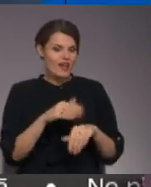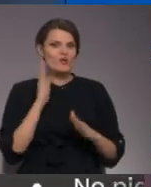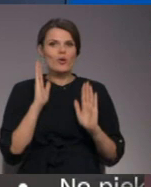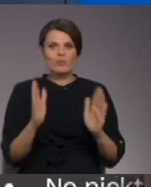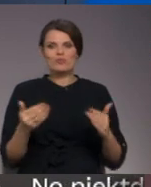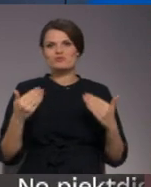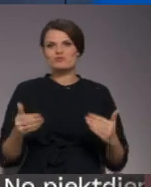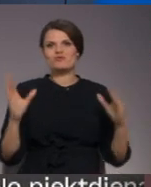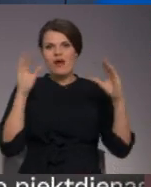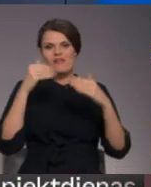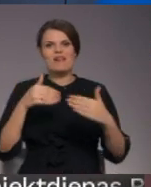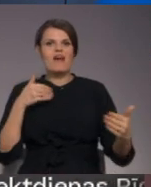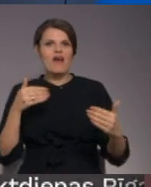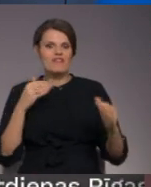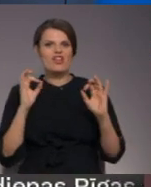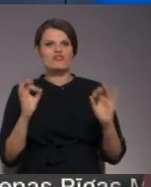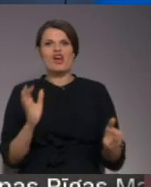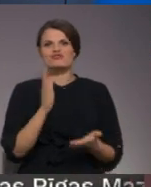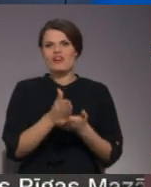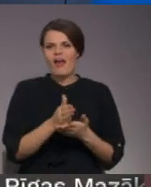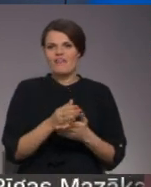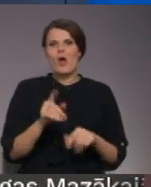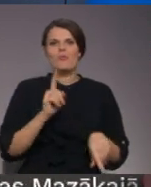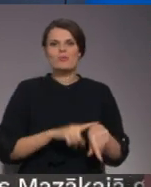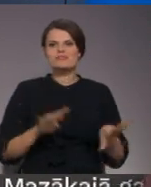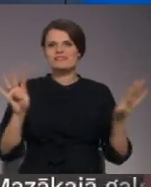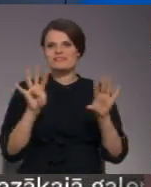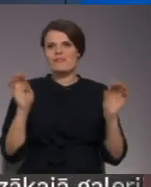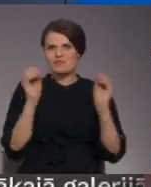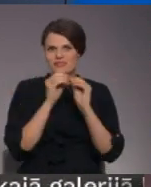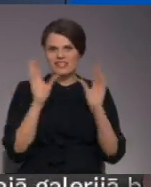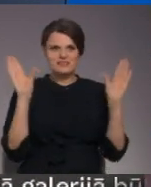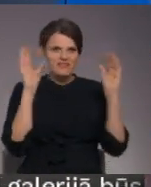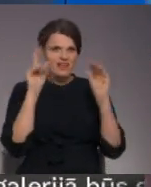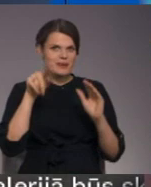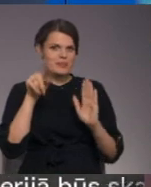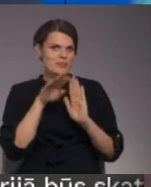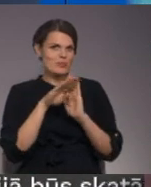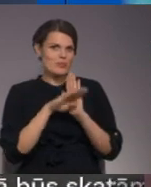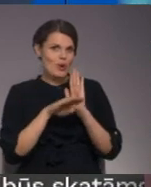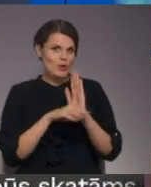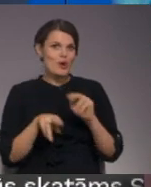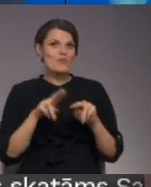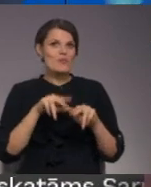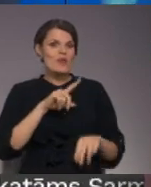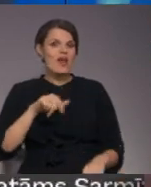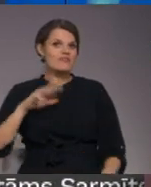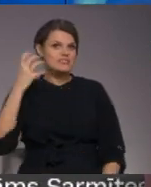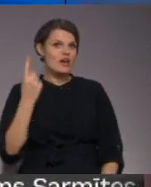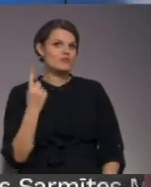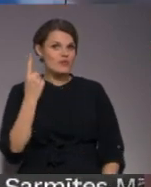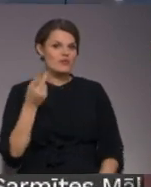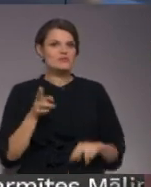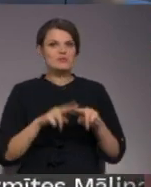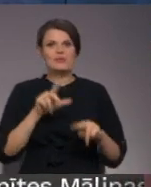notiks šovakar atālināti, jeb tiešraidē, pūksteni 21.10. Latvijas televīzijas pirmajā kanālā Latvijas rādio 1. un sabiedrisko mediju